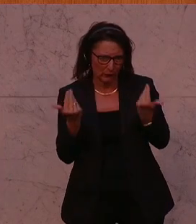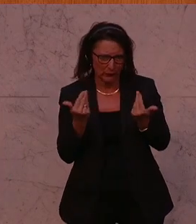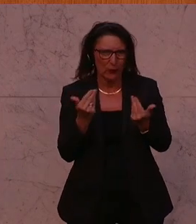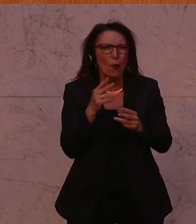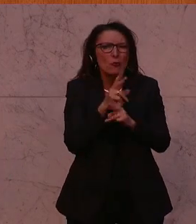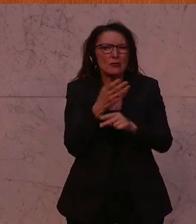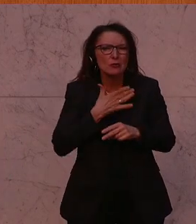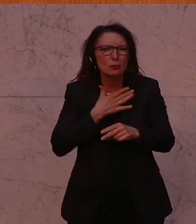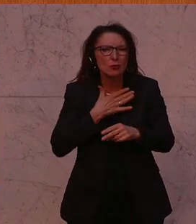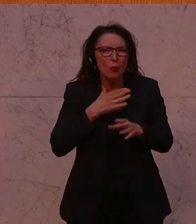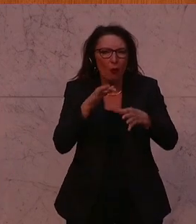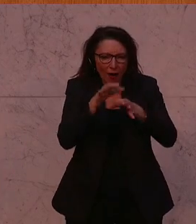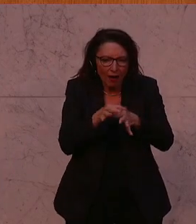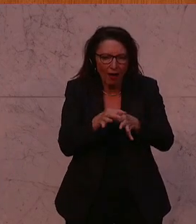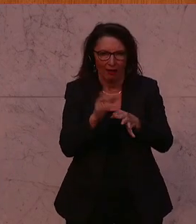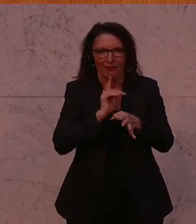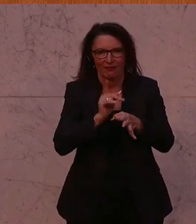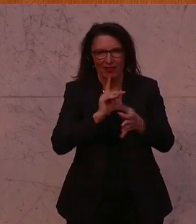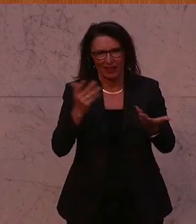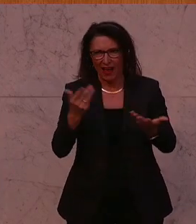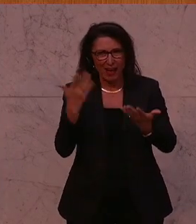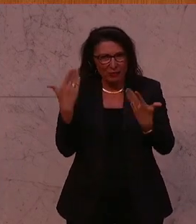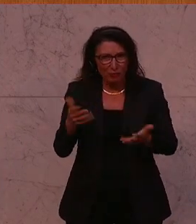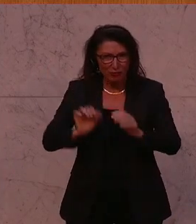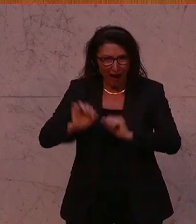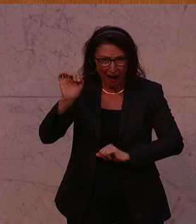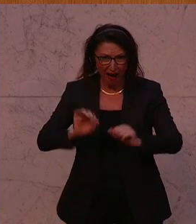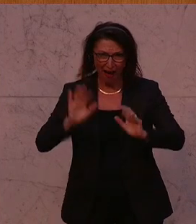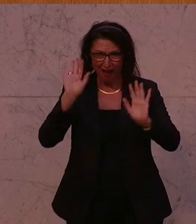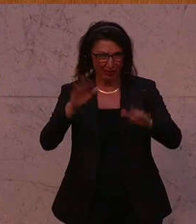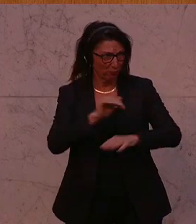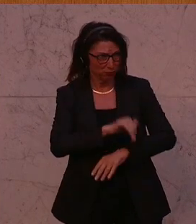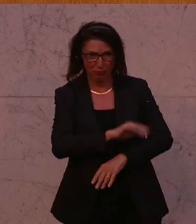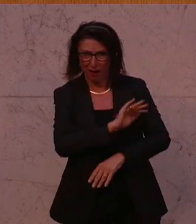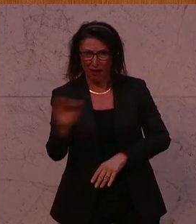Aber so werden wir zu einer Lachnummer und das hat auch nachgewirkt.